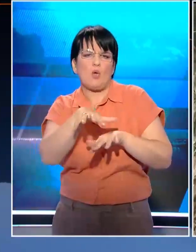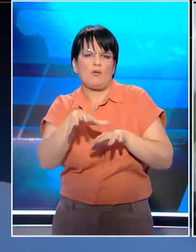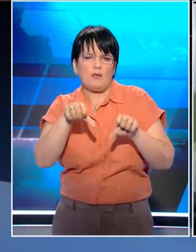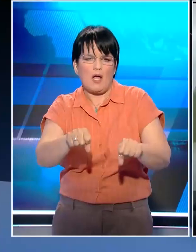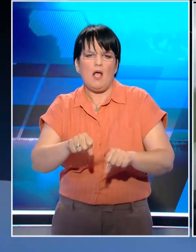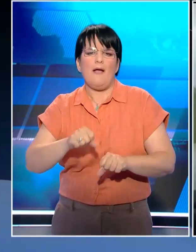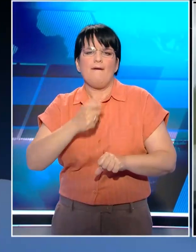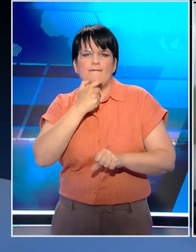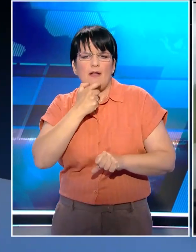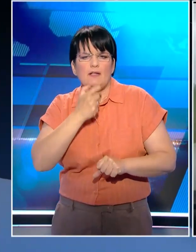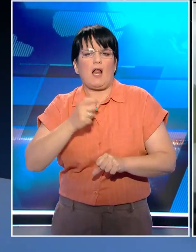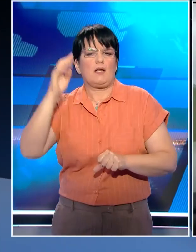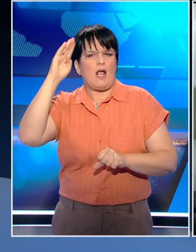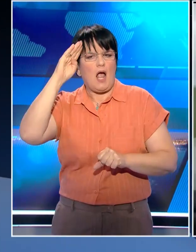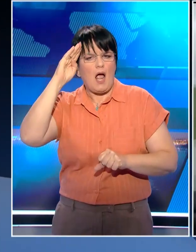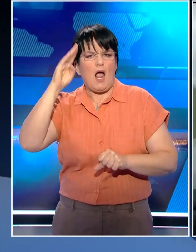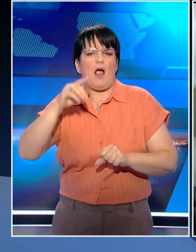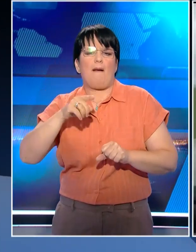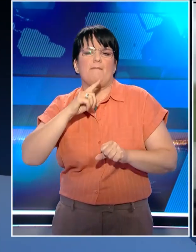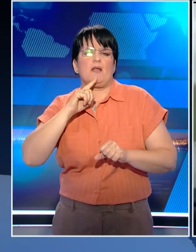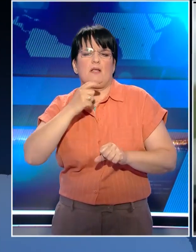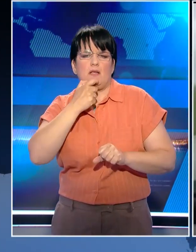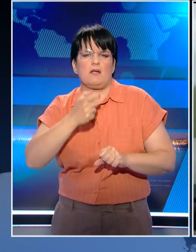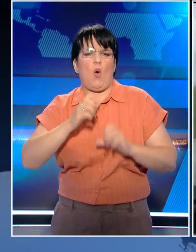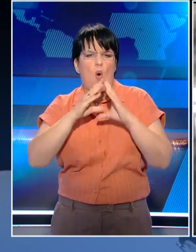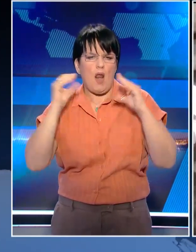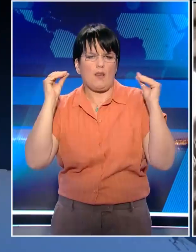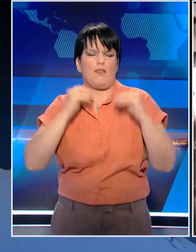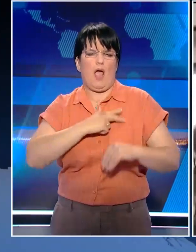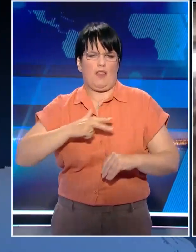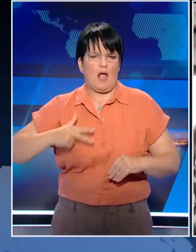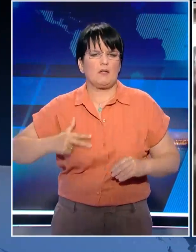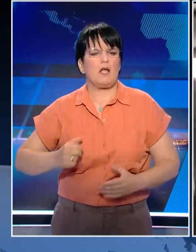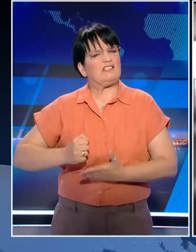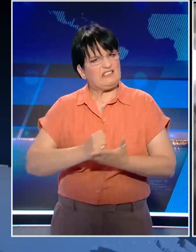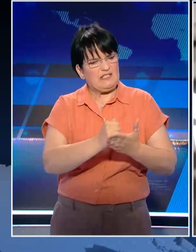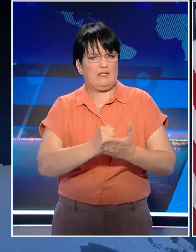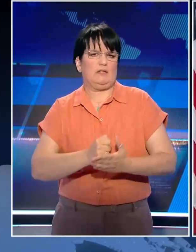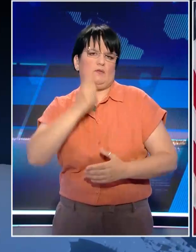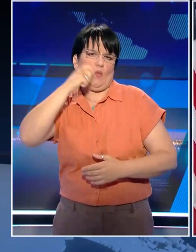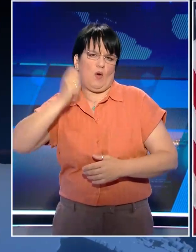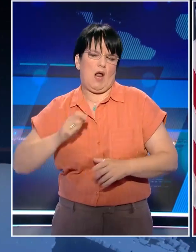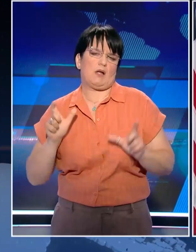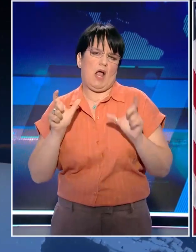Βρετανία, Ολλανδία και Δανία συνεργάζονται για να στείλουν στο μέτωπο αντιαιροπορικό εξοπλισμό ενισχύοντας την Ουκρανική άμυνα.